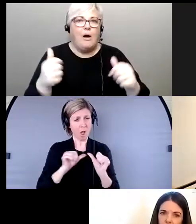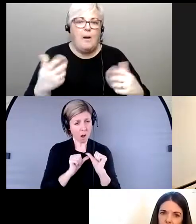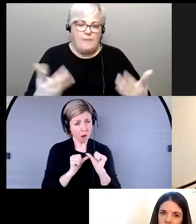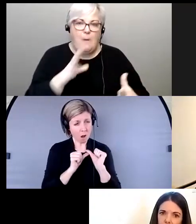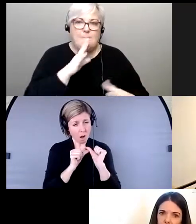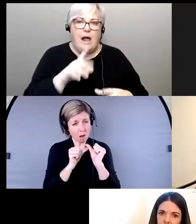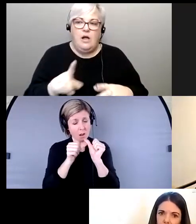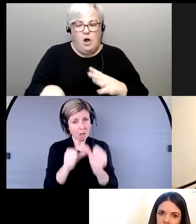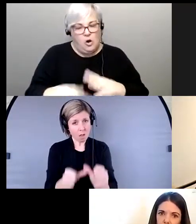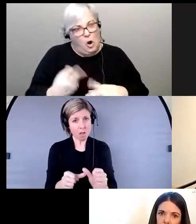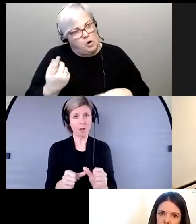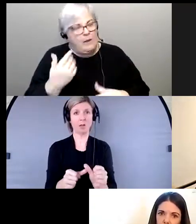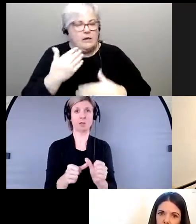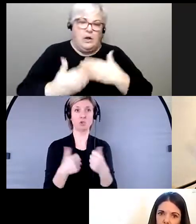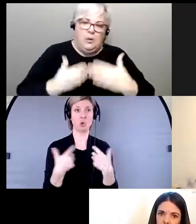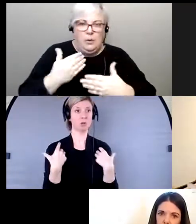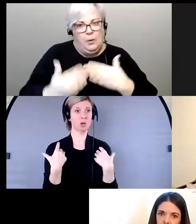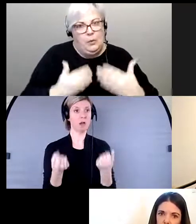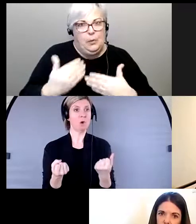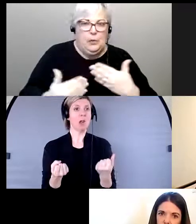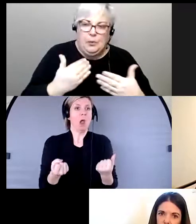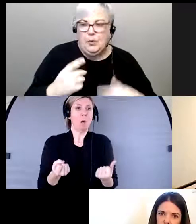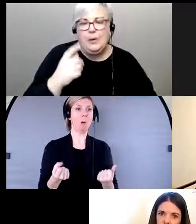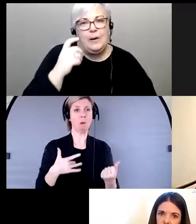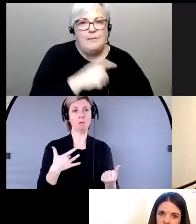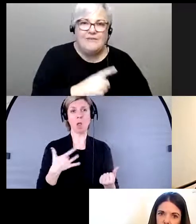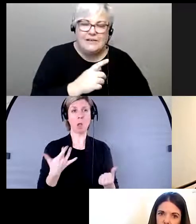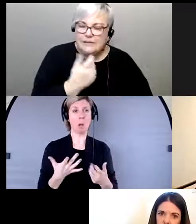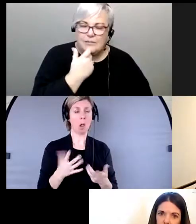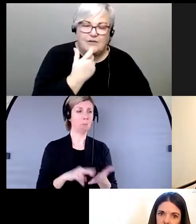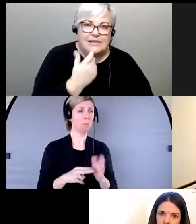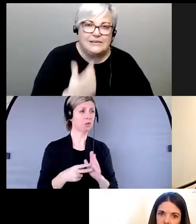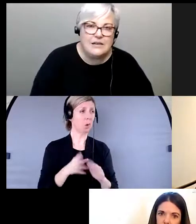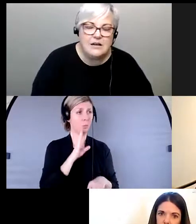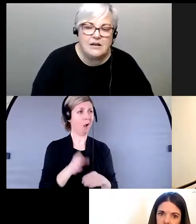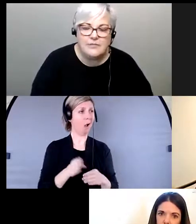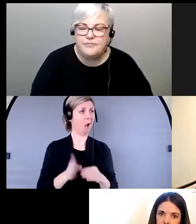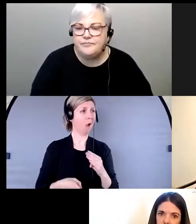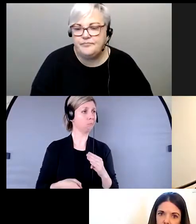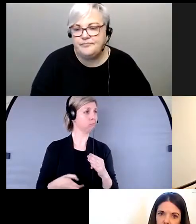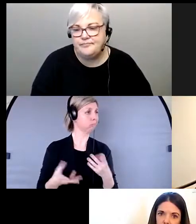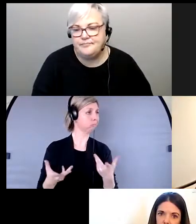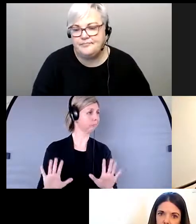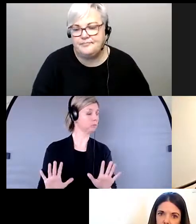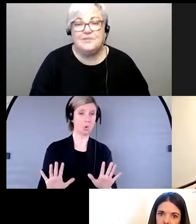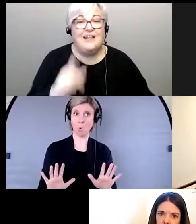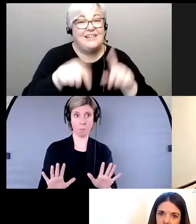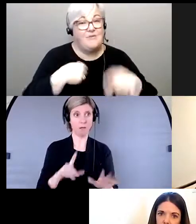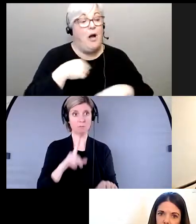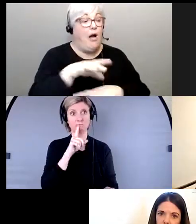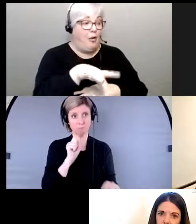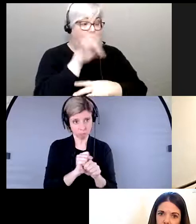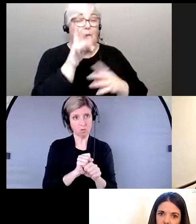récupération après une crise. Des fois, on trouve des solutions